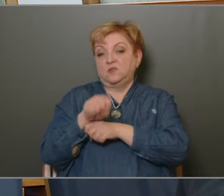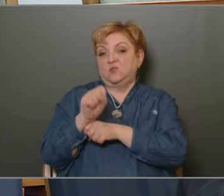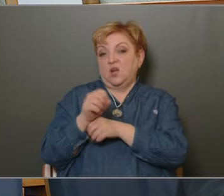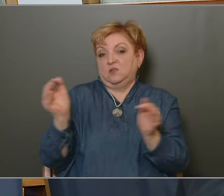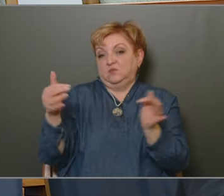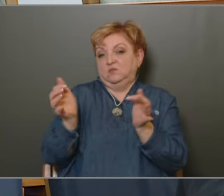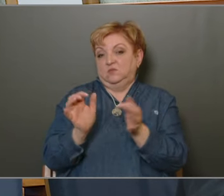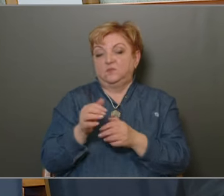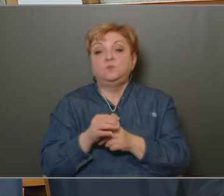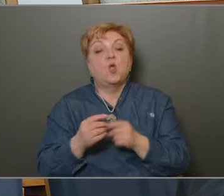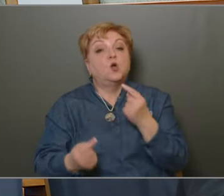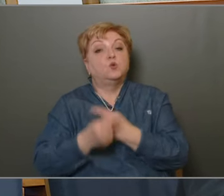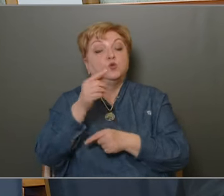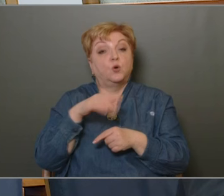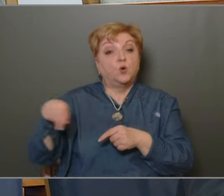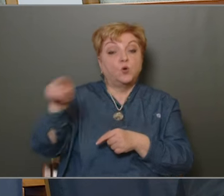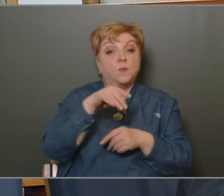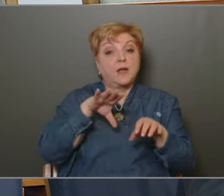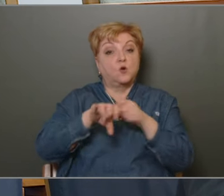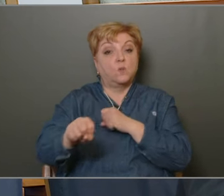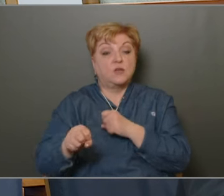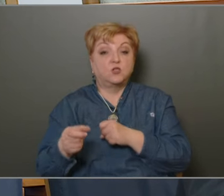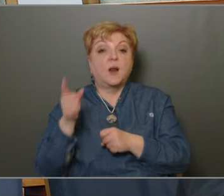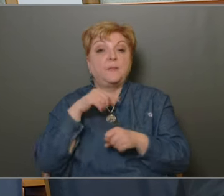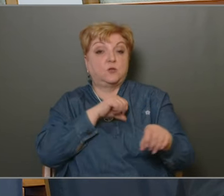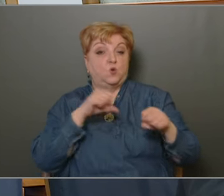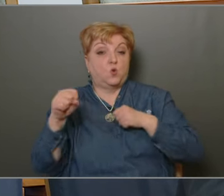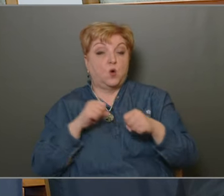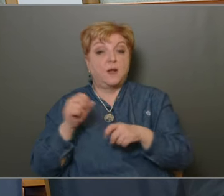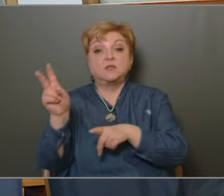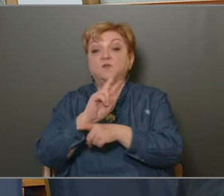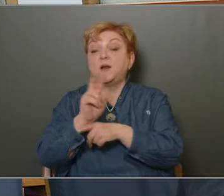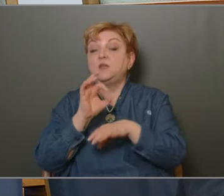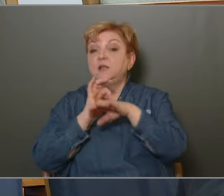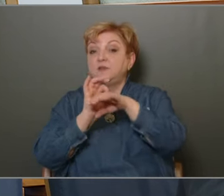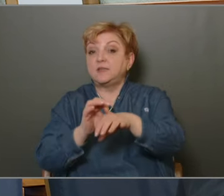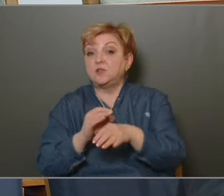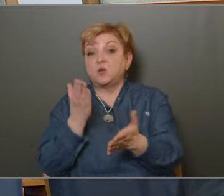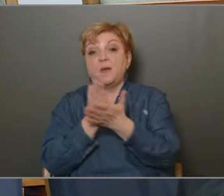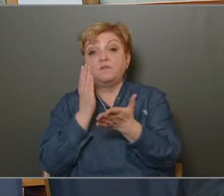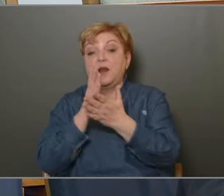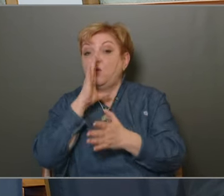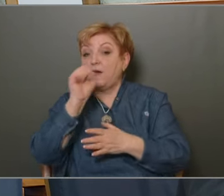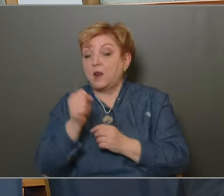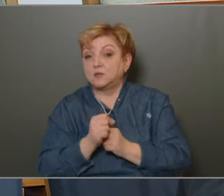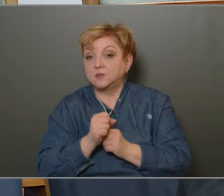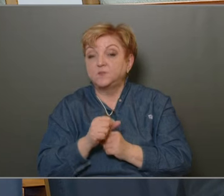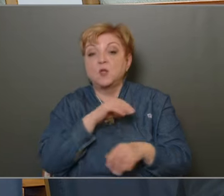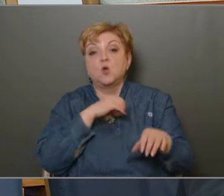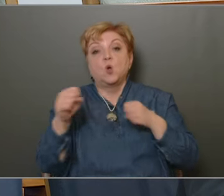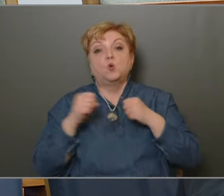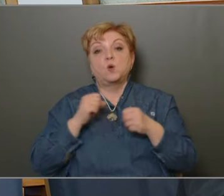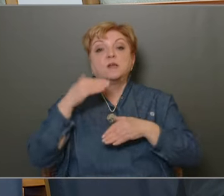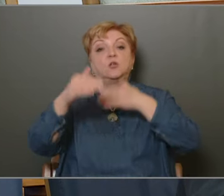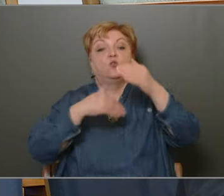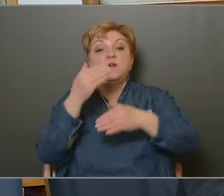eljelentéktelenítésére irányul. A külső körmények romlására úgy az önkormányzat, mint a felügyelet vezetése igyekezett megfelelő válaszokat adni. Az